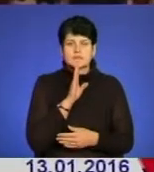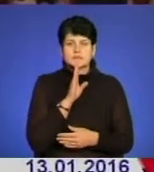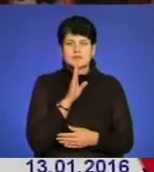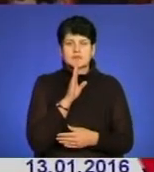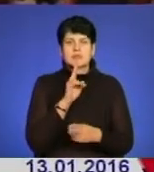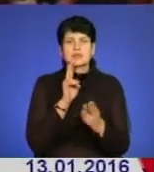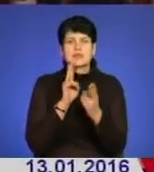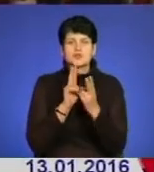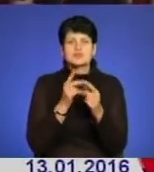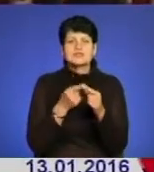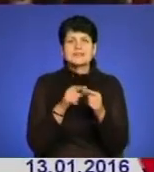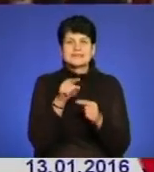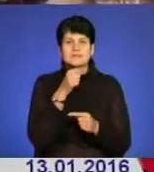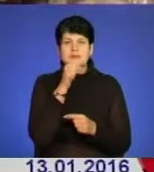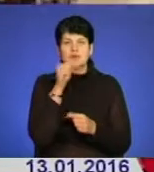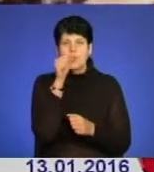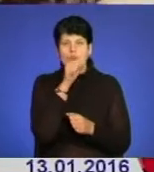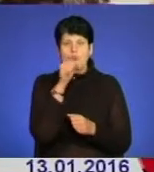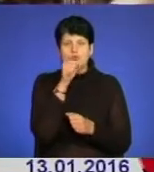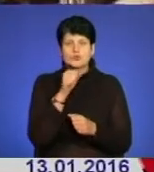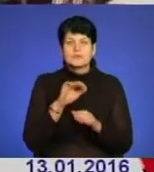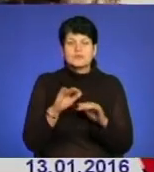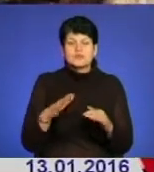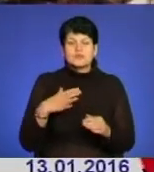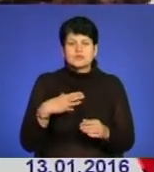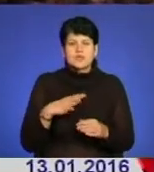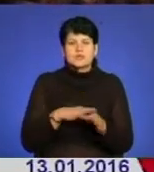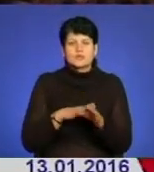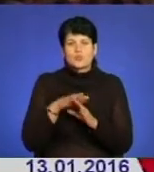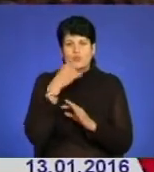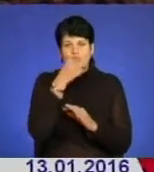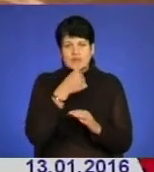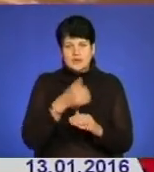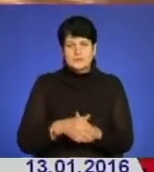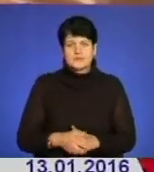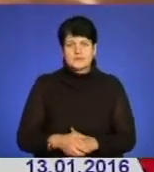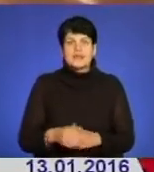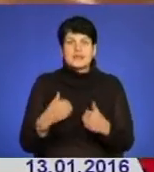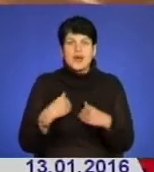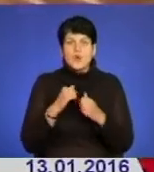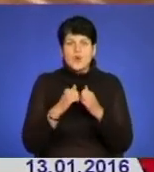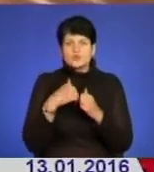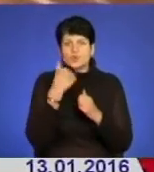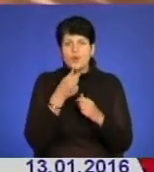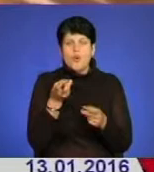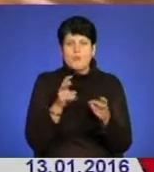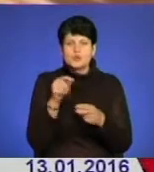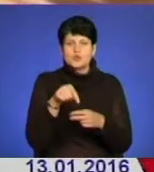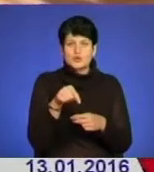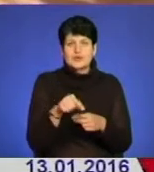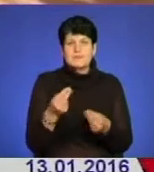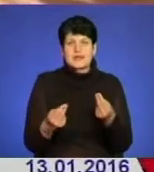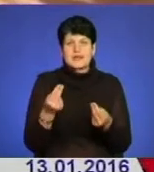На зустріч з цим Дідом Морозом малята з нетерпінням чекають цілий рік. Я кожного року приходжу сюди і ми